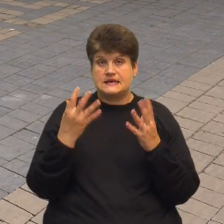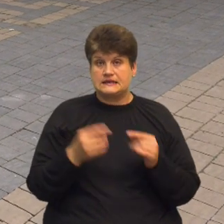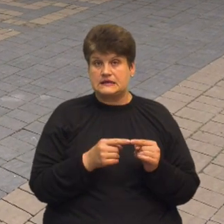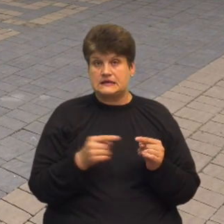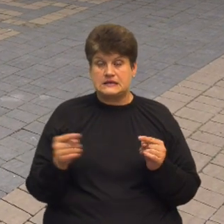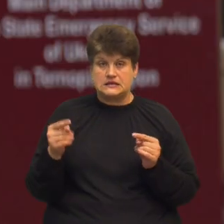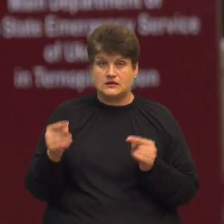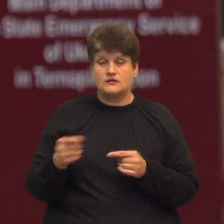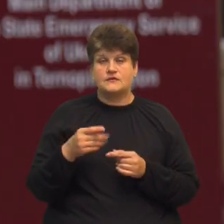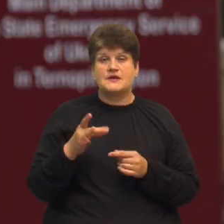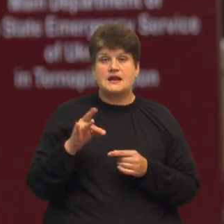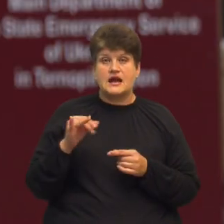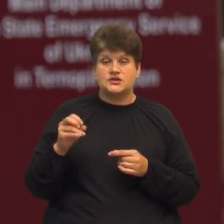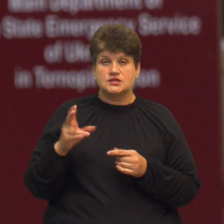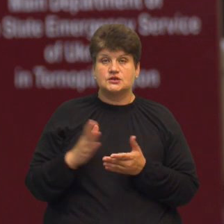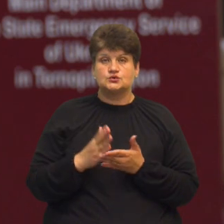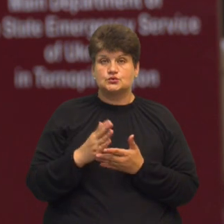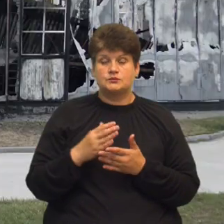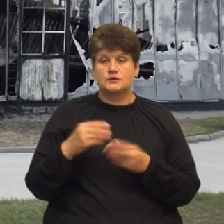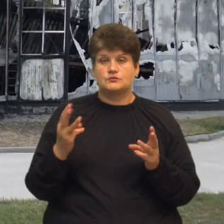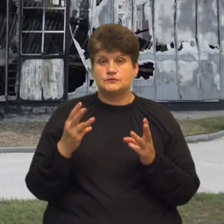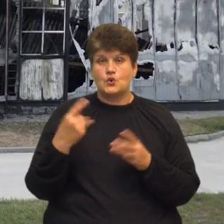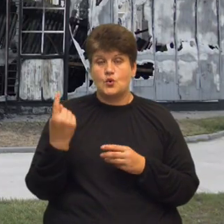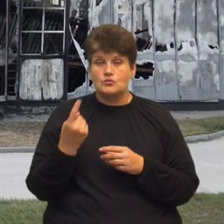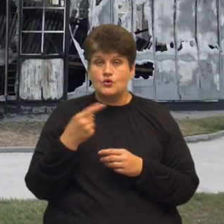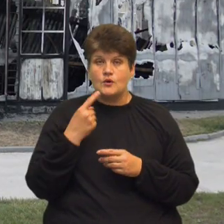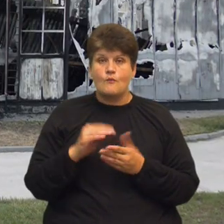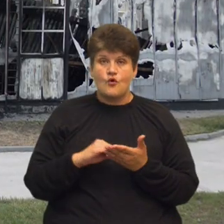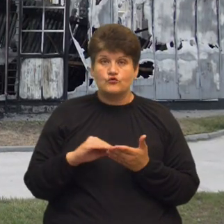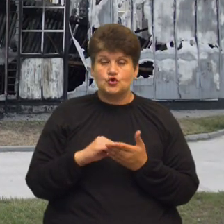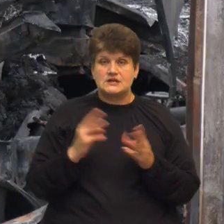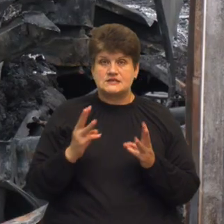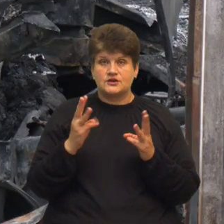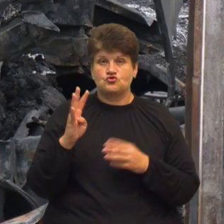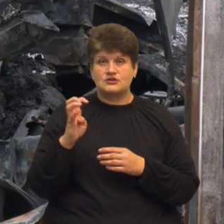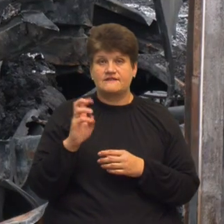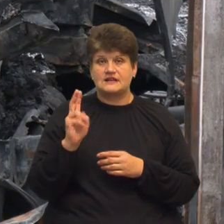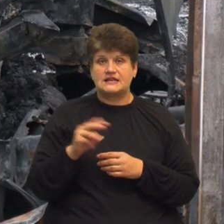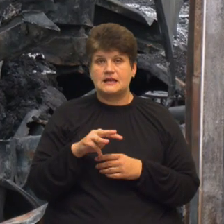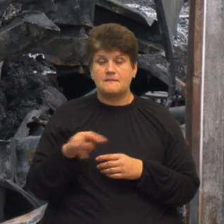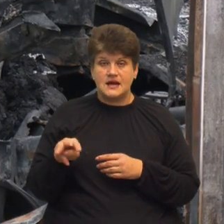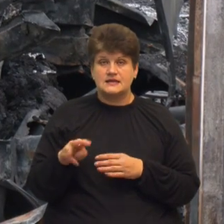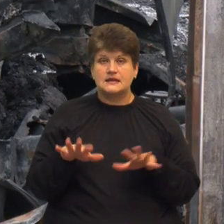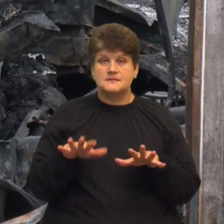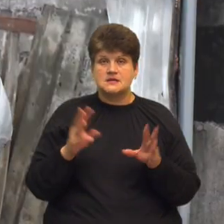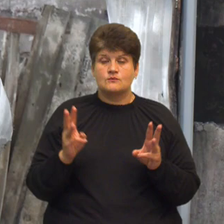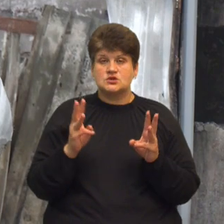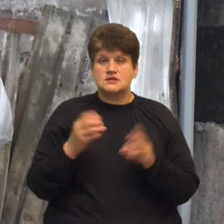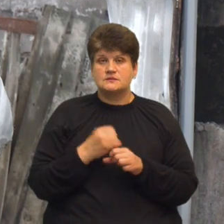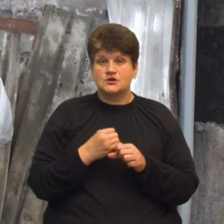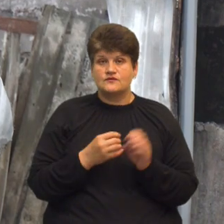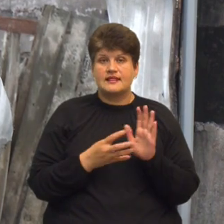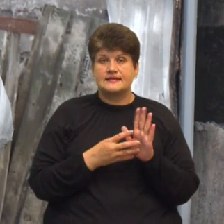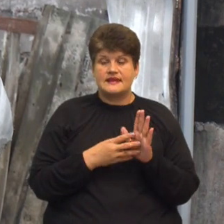-рятувальної служби області Сергій Данілін розповів, повторне загоряння охопило 400 квадратних метрів. На місці пожежі працювали 9